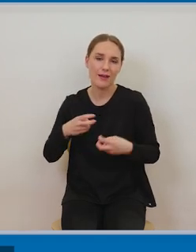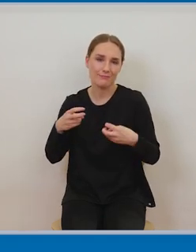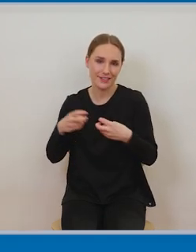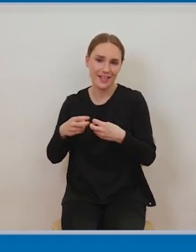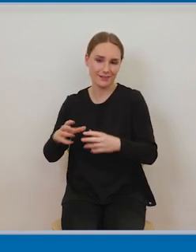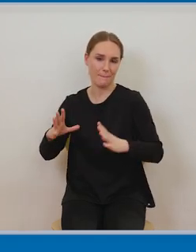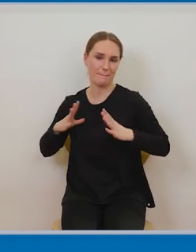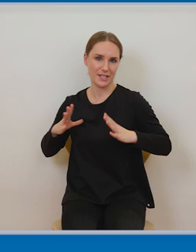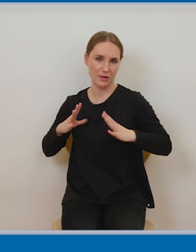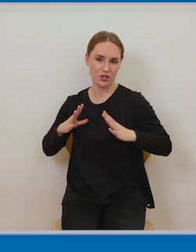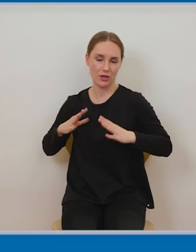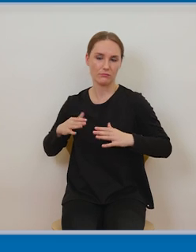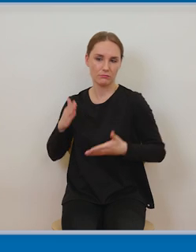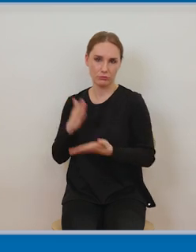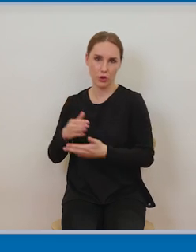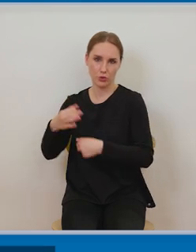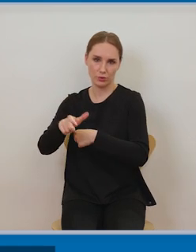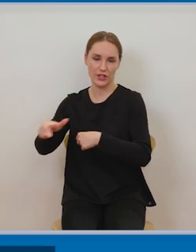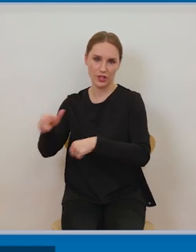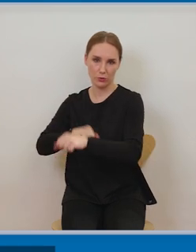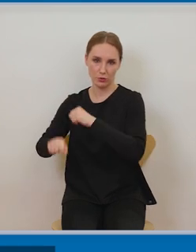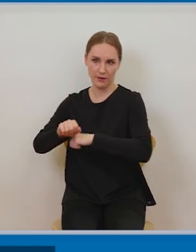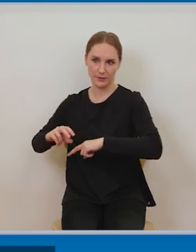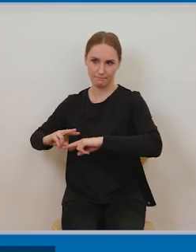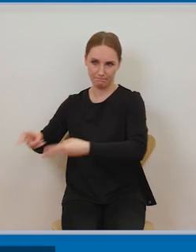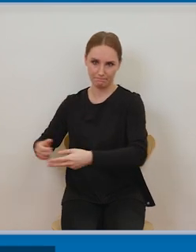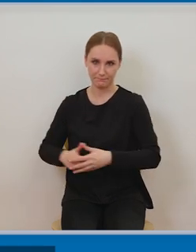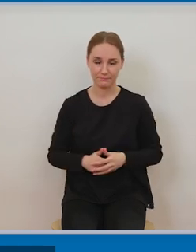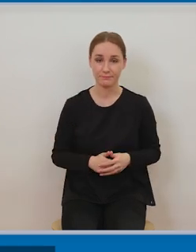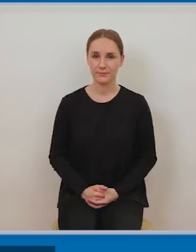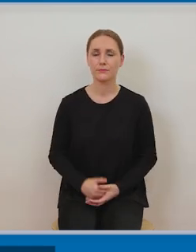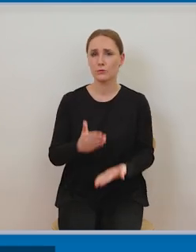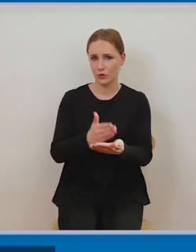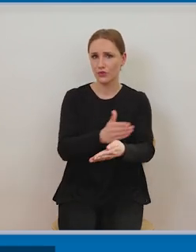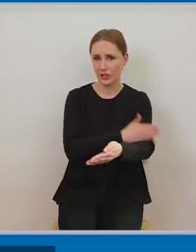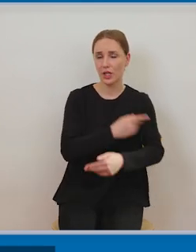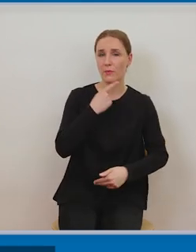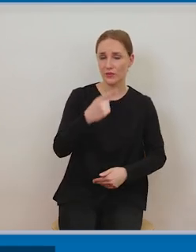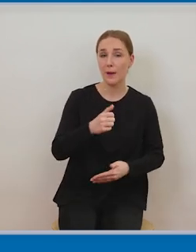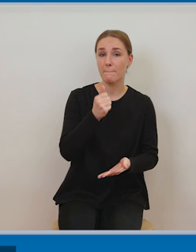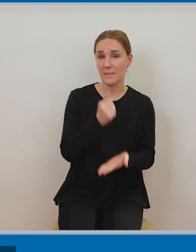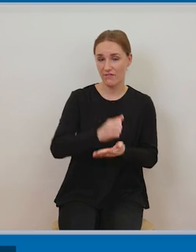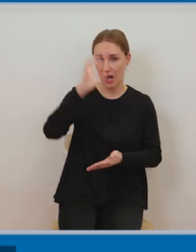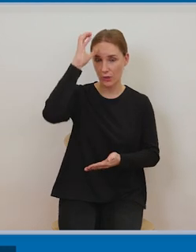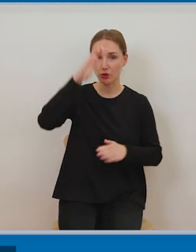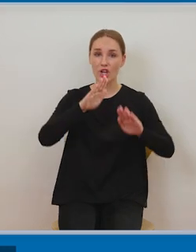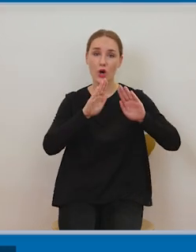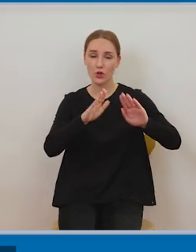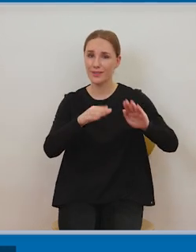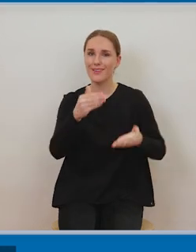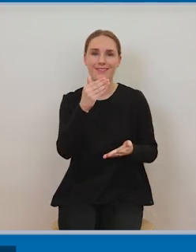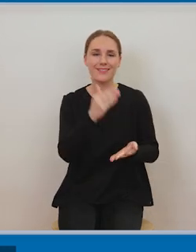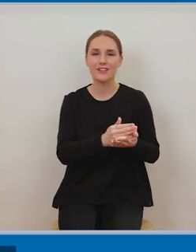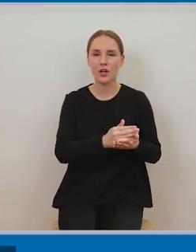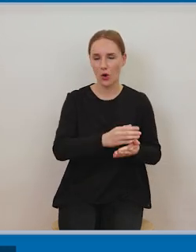choć oczywiście stawia interesy twórców na pierwszym miejscu po stu latach obowiązywania regulacji autorsko-prawnych już możemy powiedzieć że poza ochroną